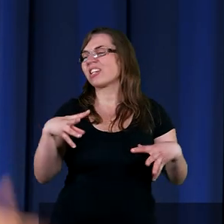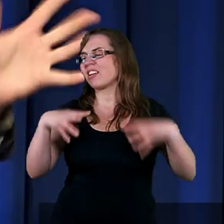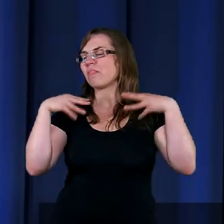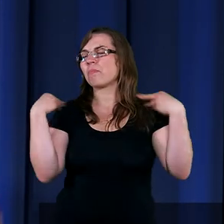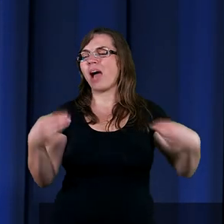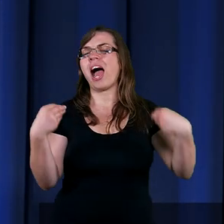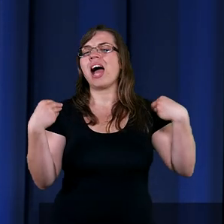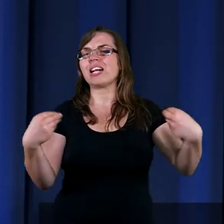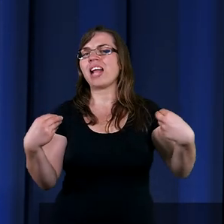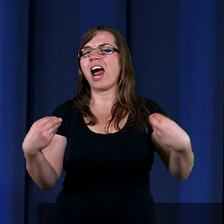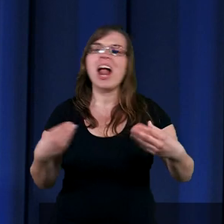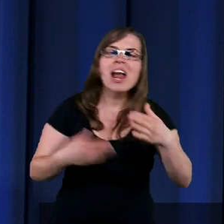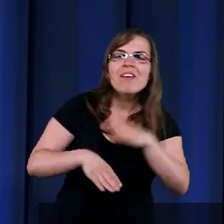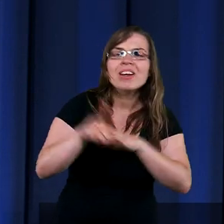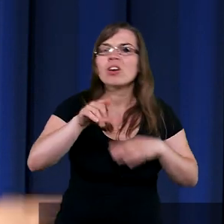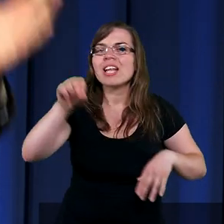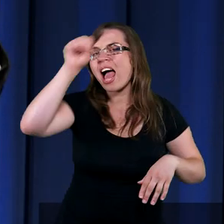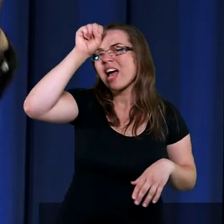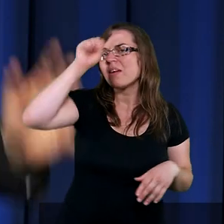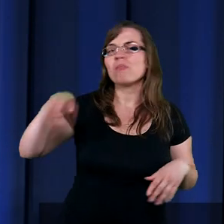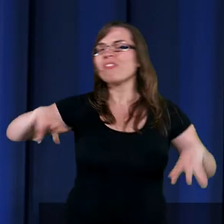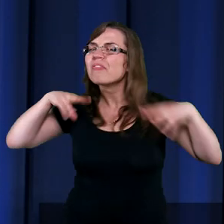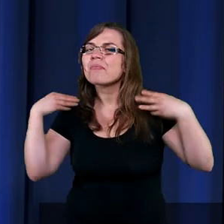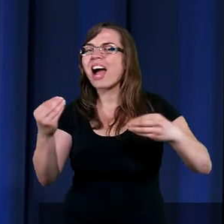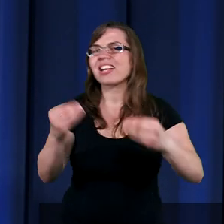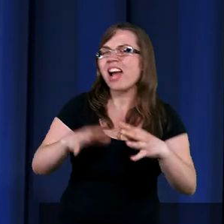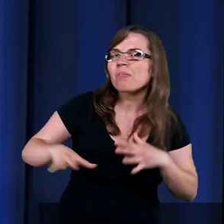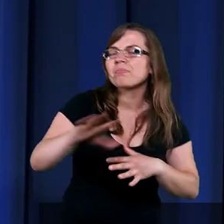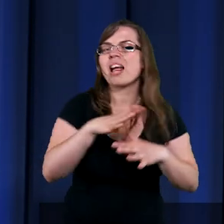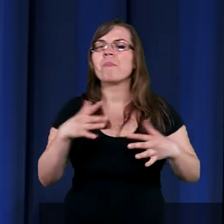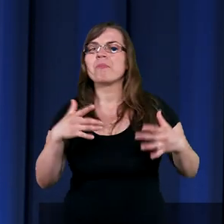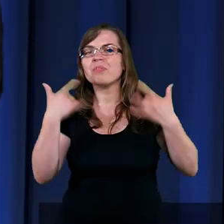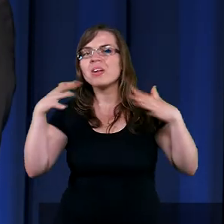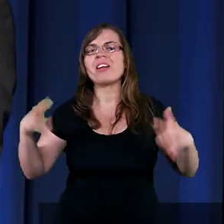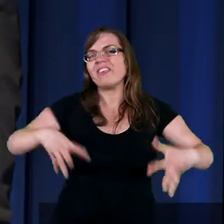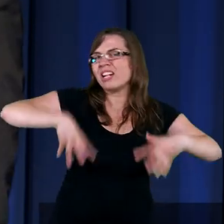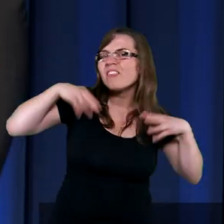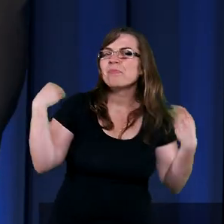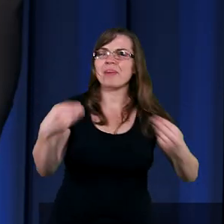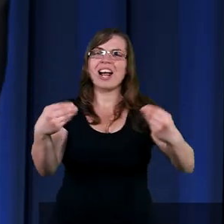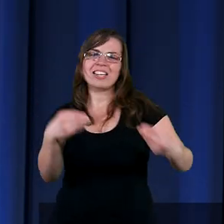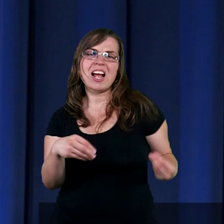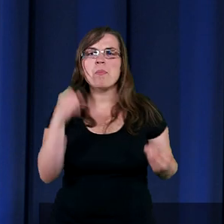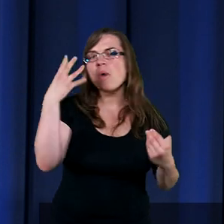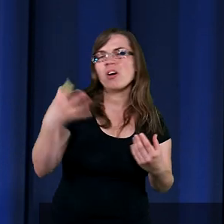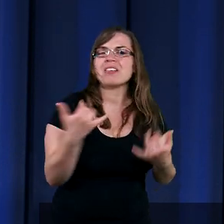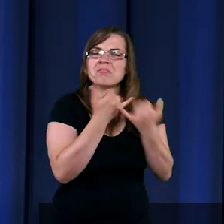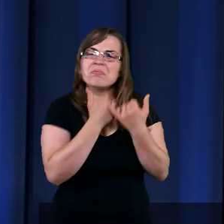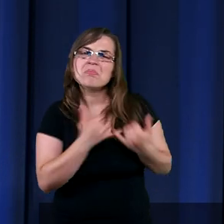wychodzą z Egiptu. Wspaniała seria zwycięzc, wspaniałe Mojżesz, jako